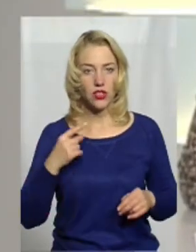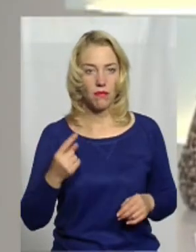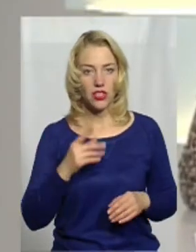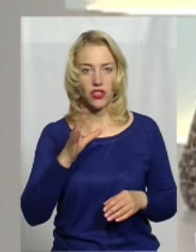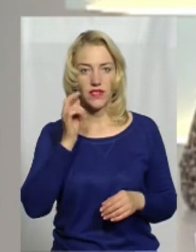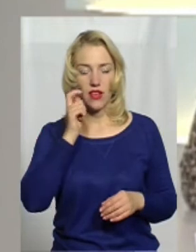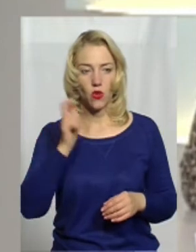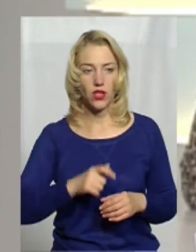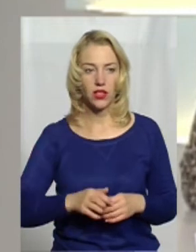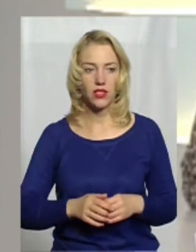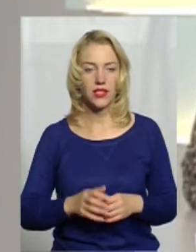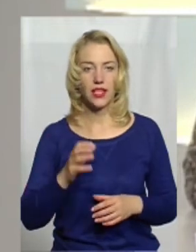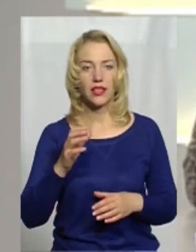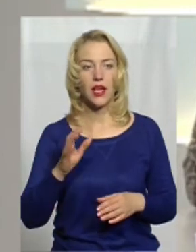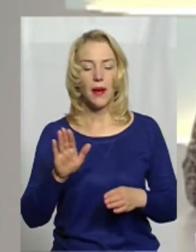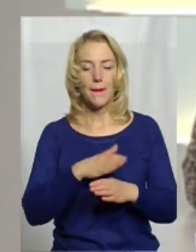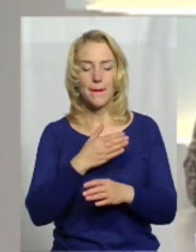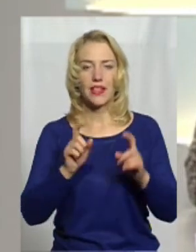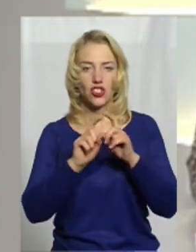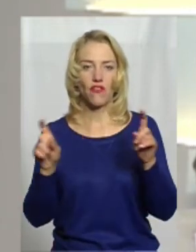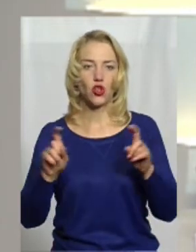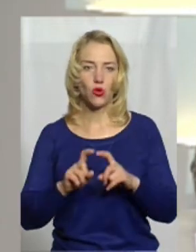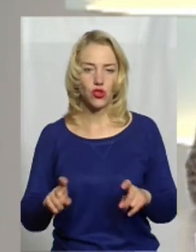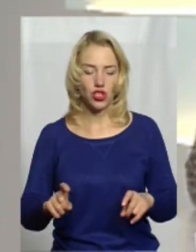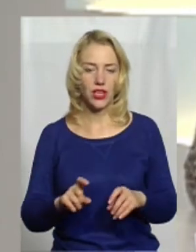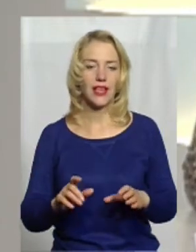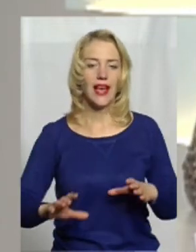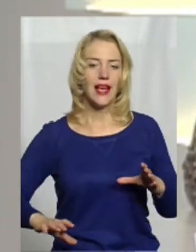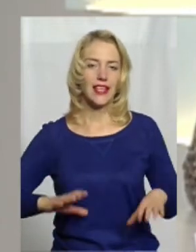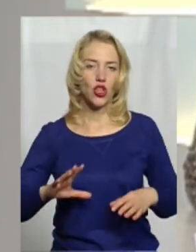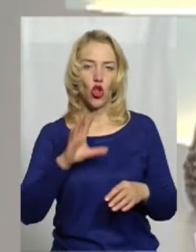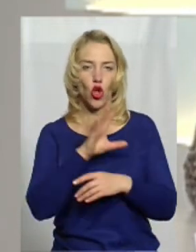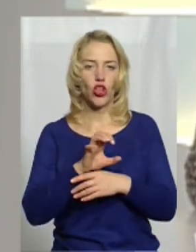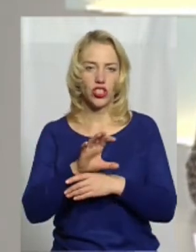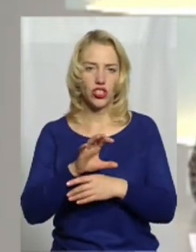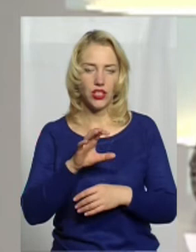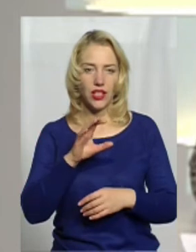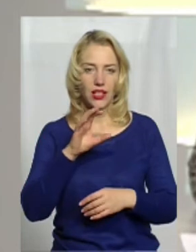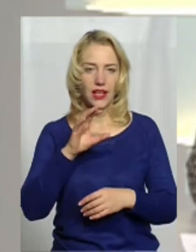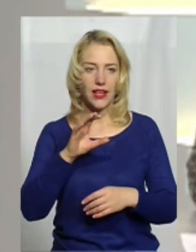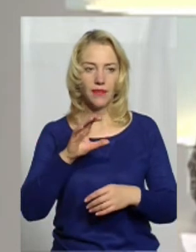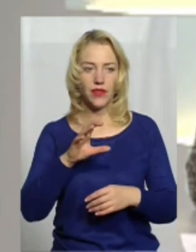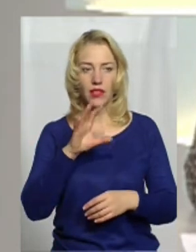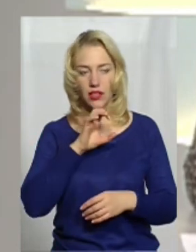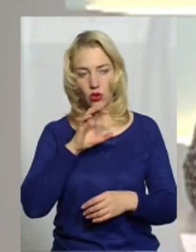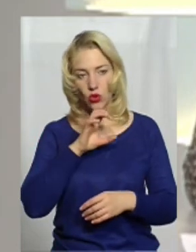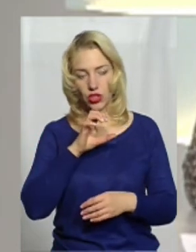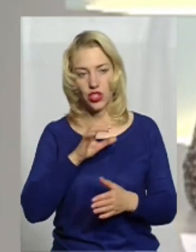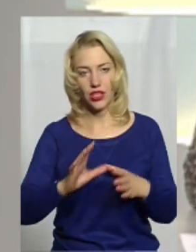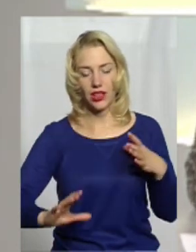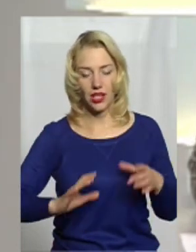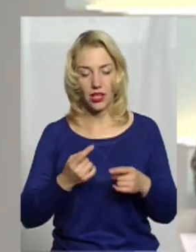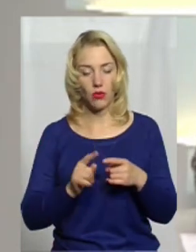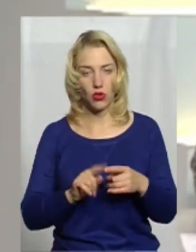всеукраїнський міжвідувчий кінологічний тренінг. Про нього у сюжеті нашої